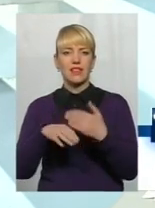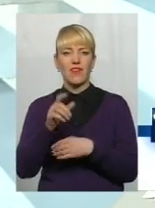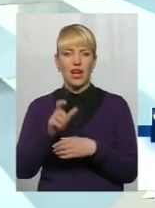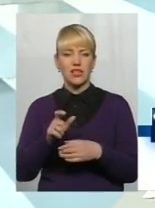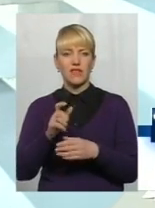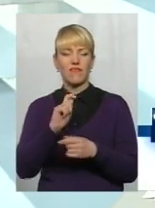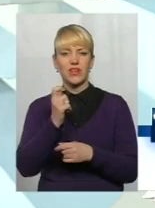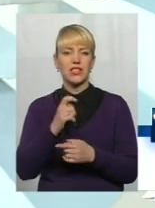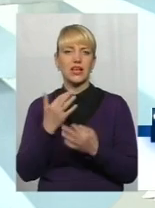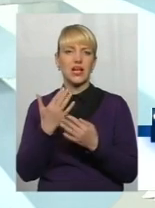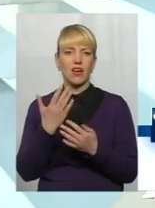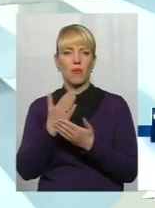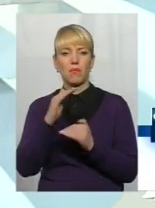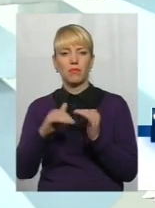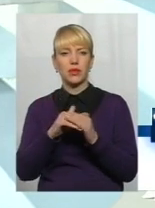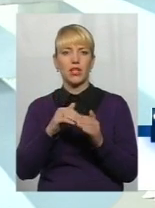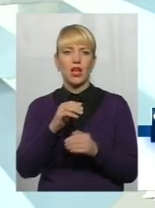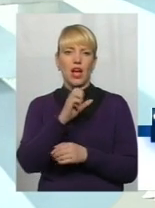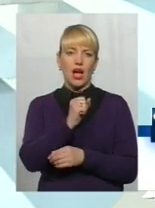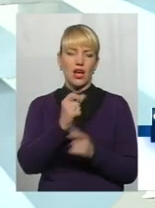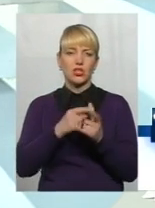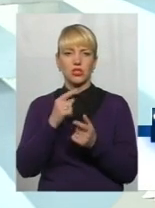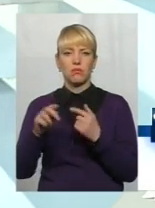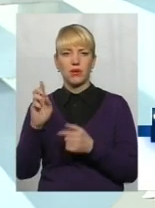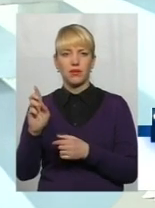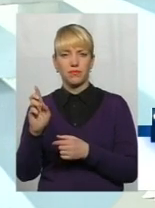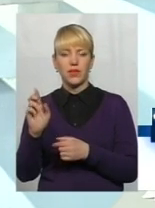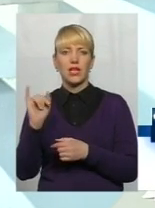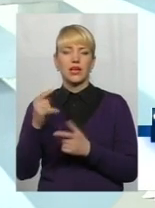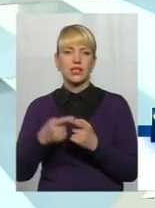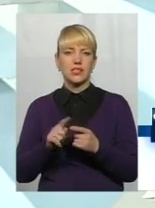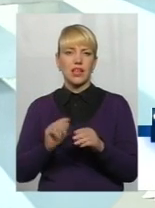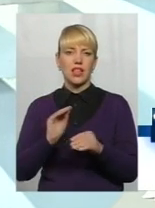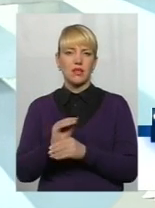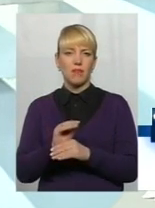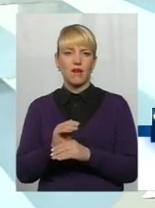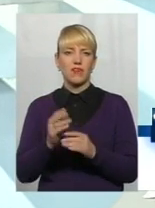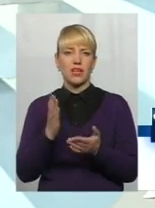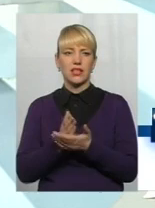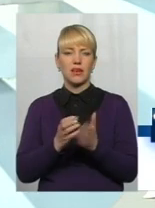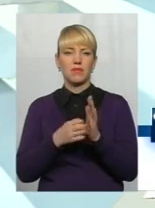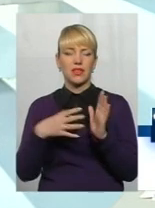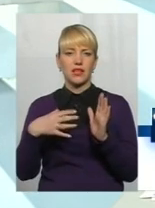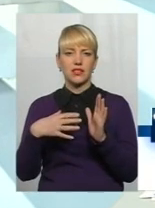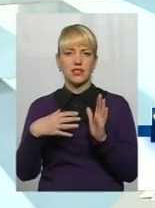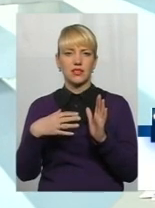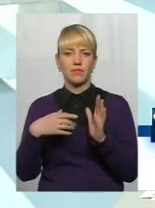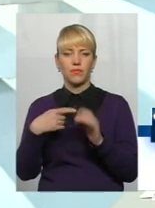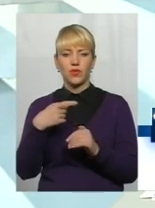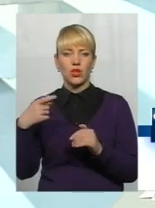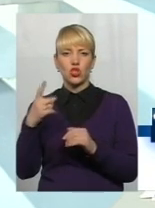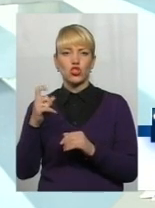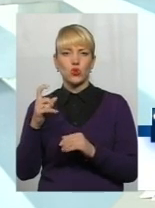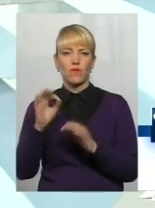яку він ще має під групу, чи під групу А, чи під групу Б. І ця надбавка становить від 15 до 100